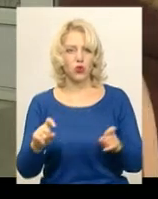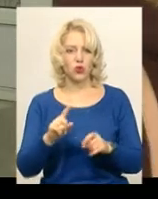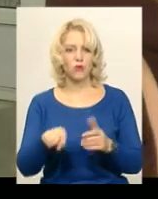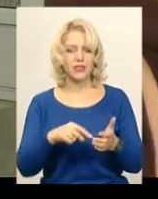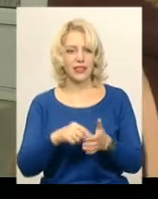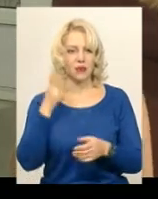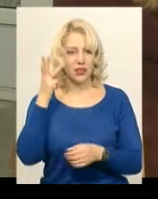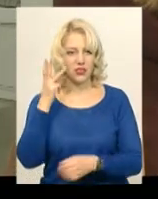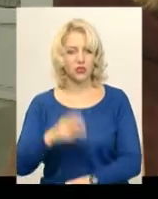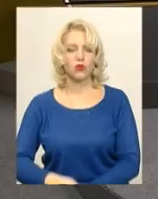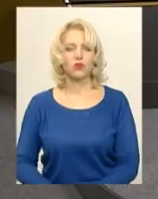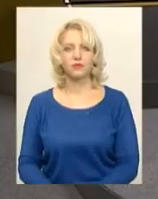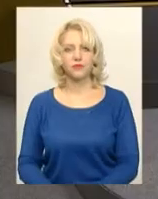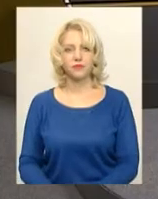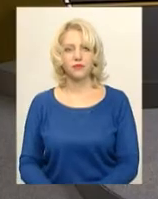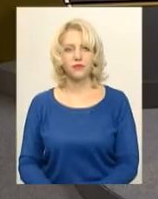Хмельницькому.